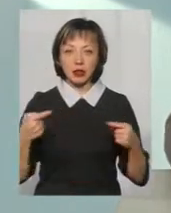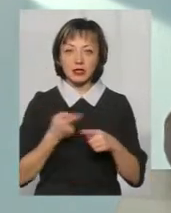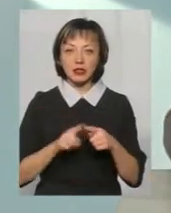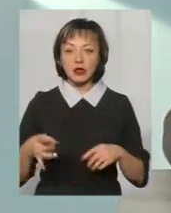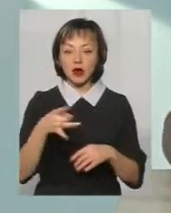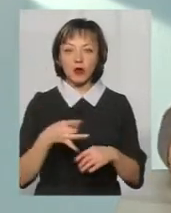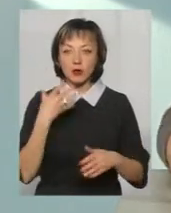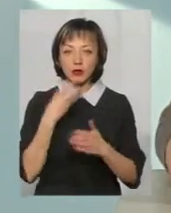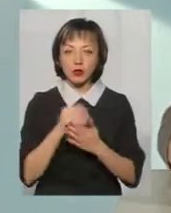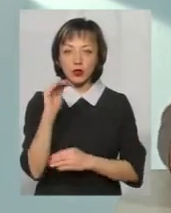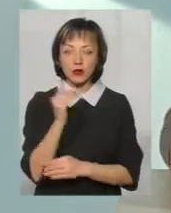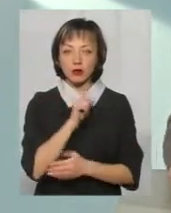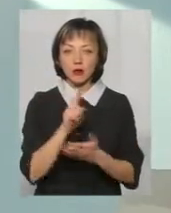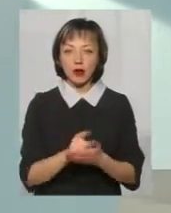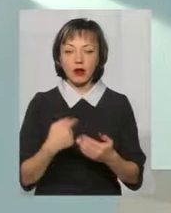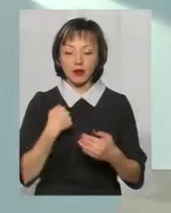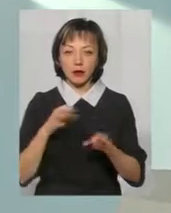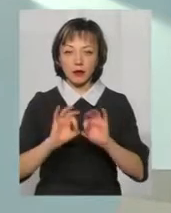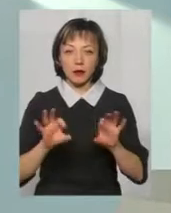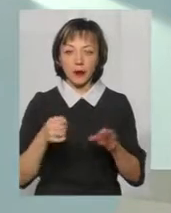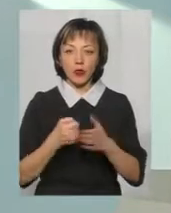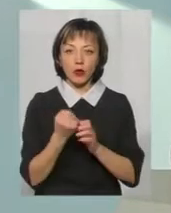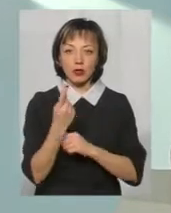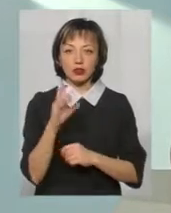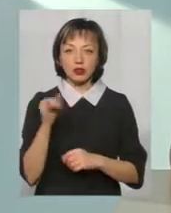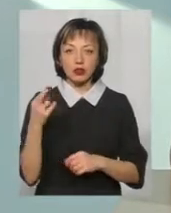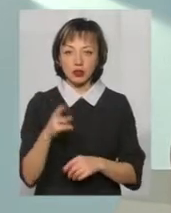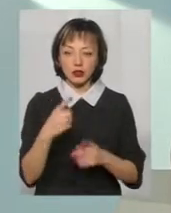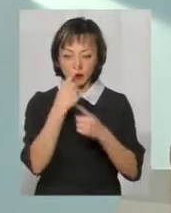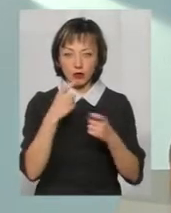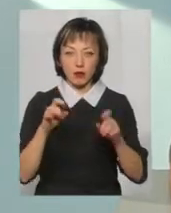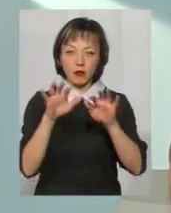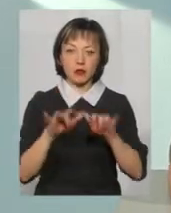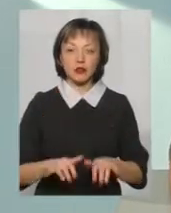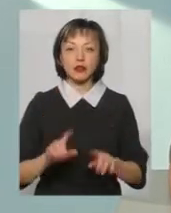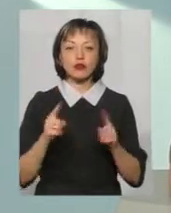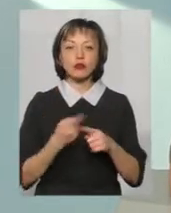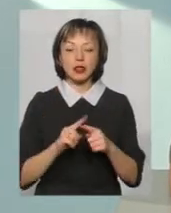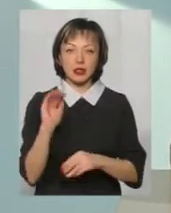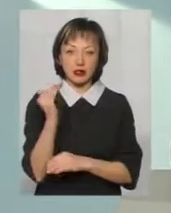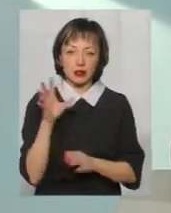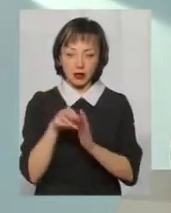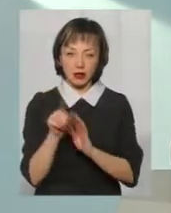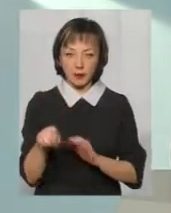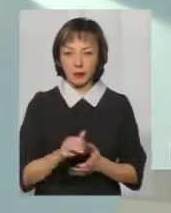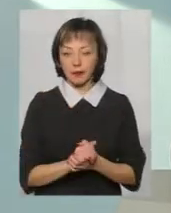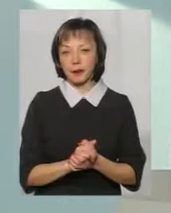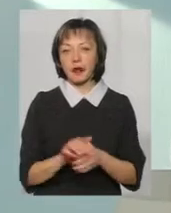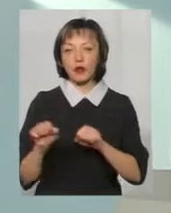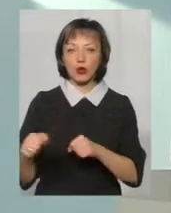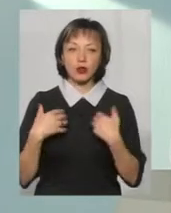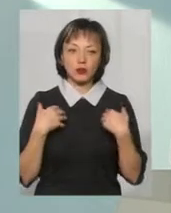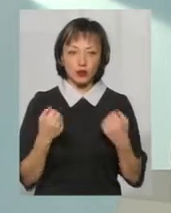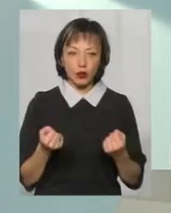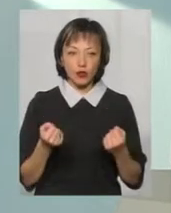район кожен про свою дитину має нам до 11 січня дати інформацію, чому ця дитина там. Це буде давати охорона здоров